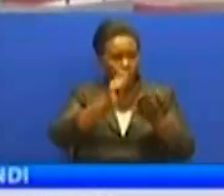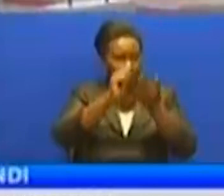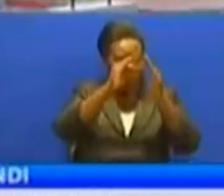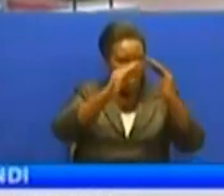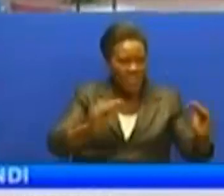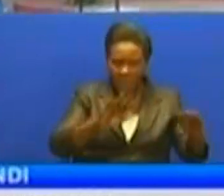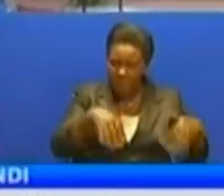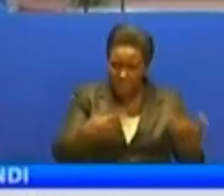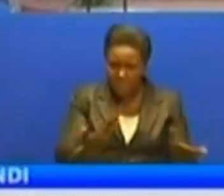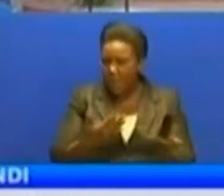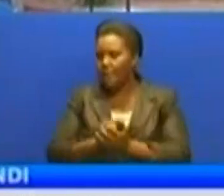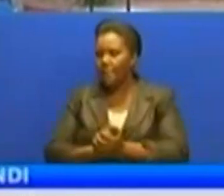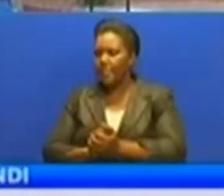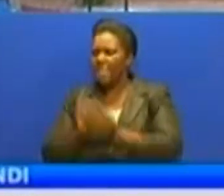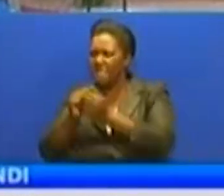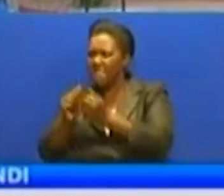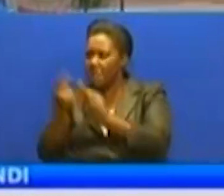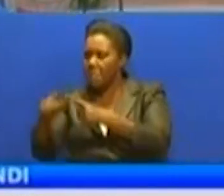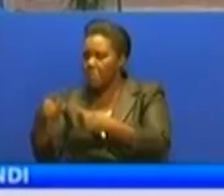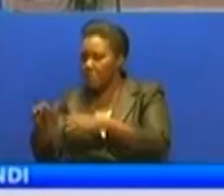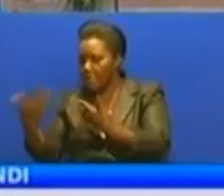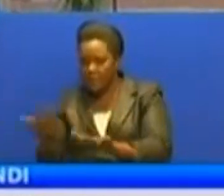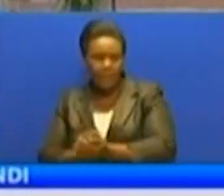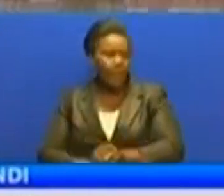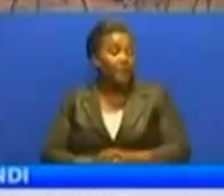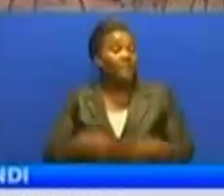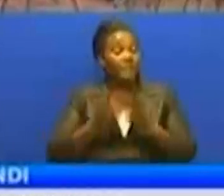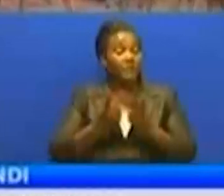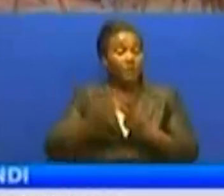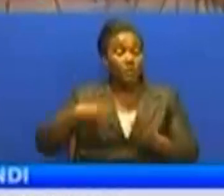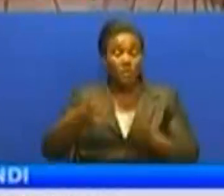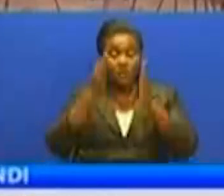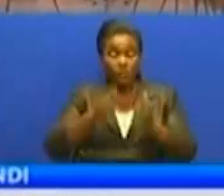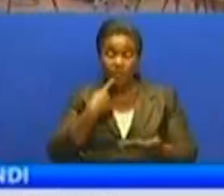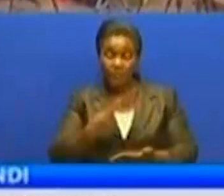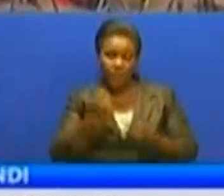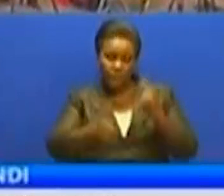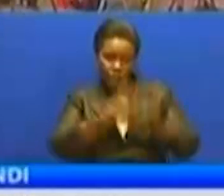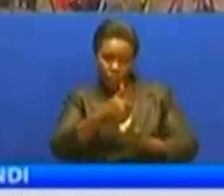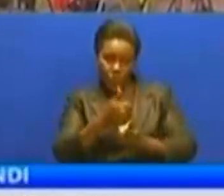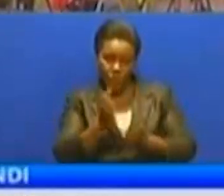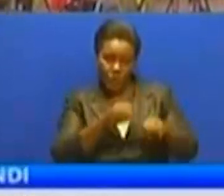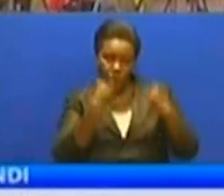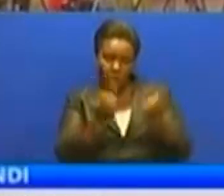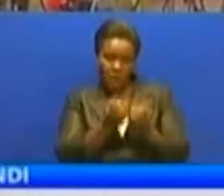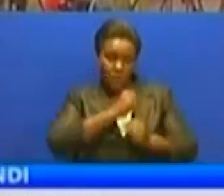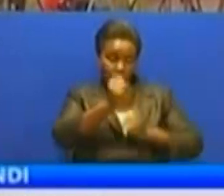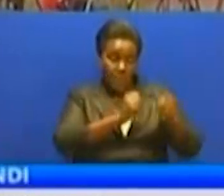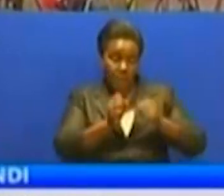za mahakama. Katika hatuwa nyingine waziri mkuu Kasim Majaliwa ameutaka uongozu atasisi ya kuzuhia na kupambana narushu atakukuru.